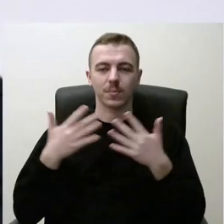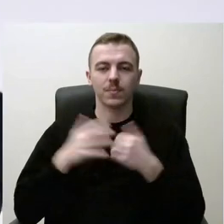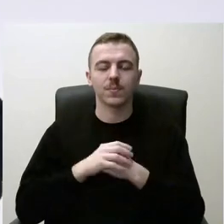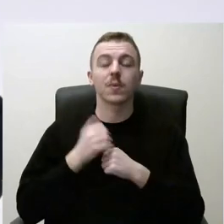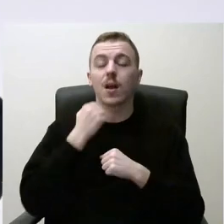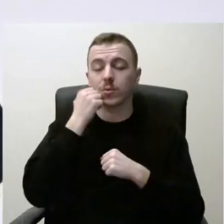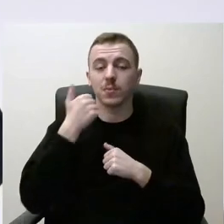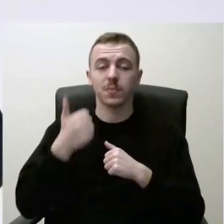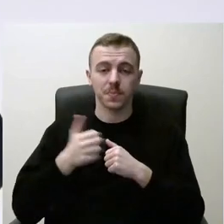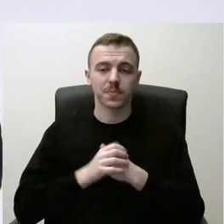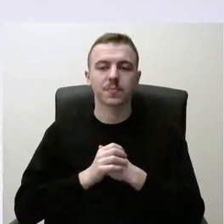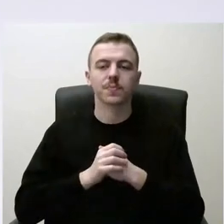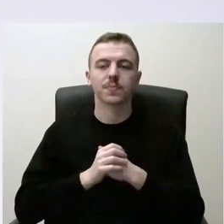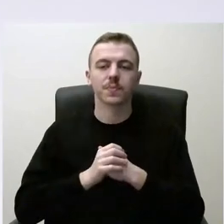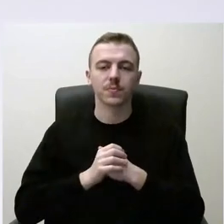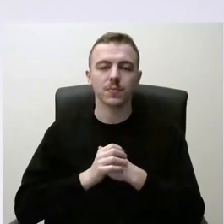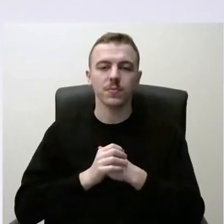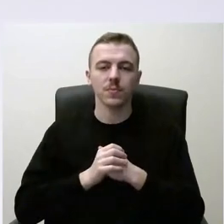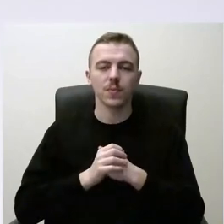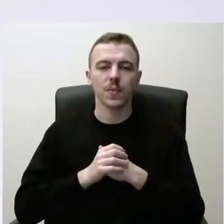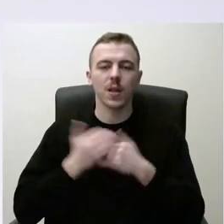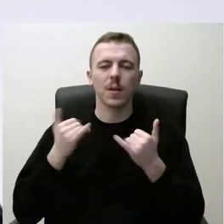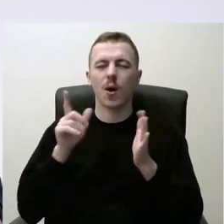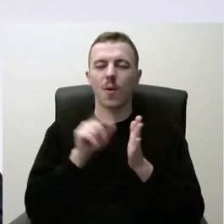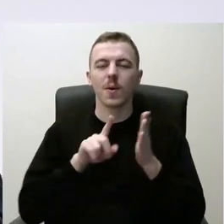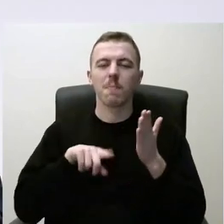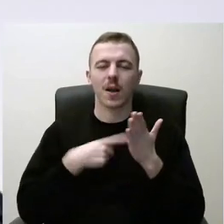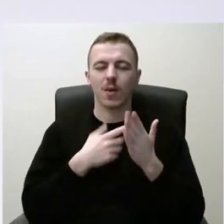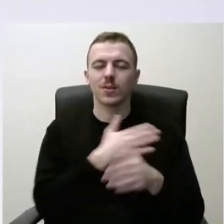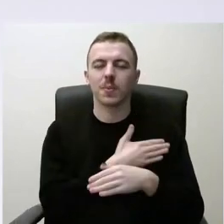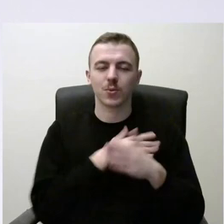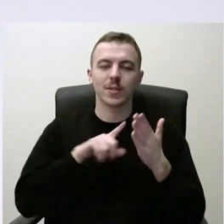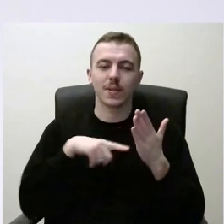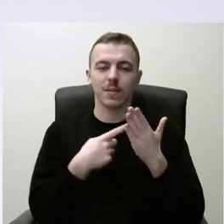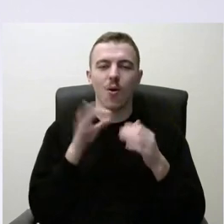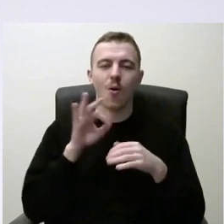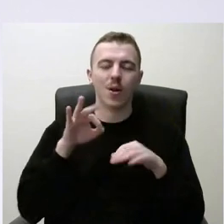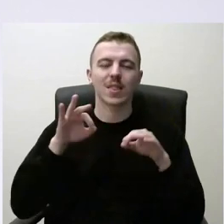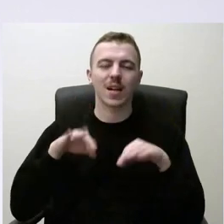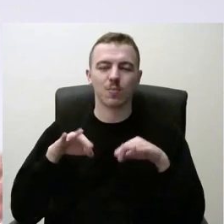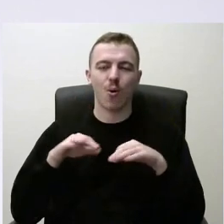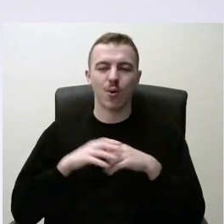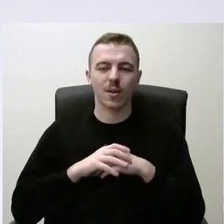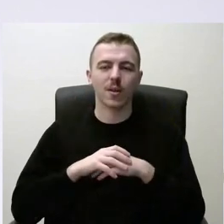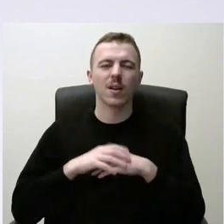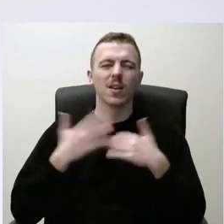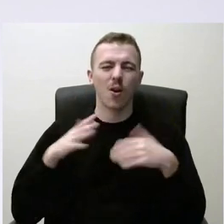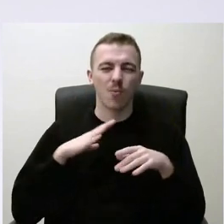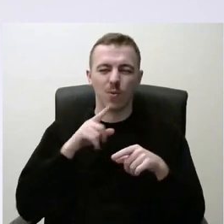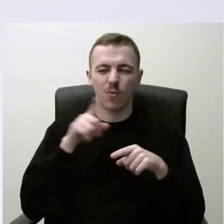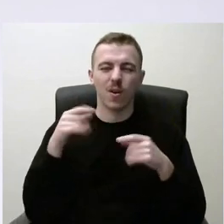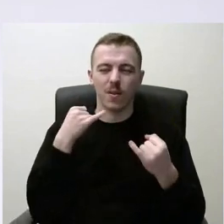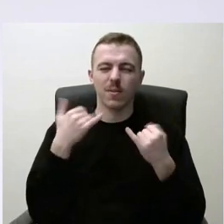Ir negaliu nepaklausti paskutinio klausimo apie transportą, nors su kai kuriais esame